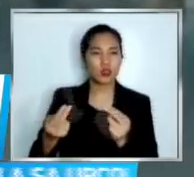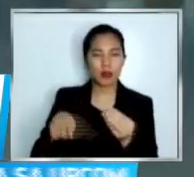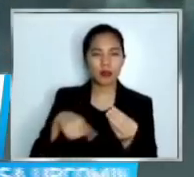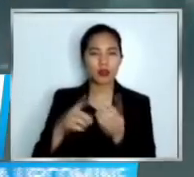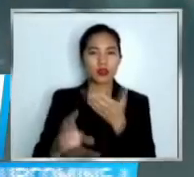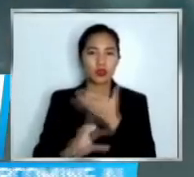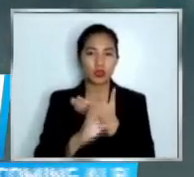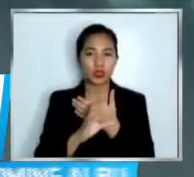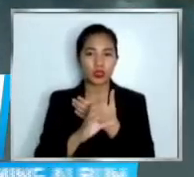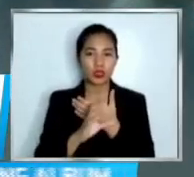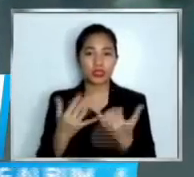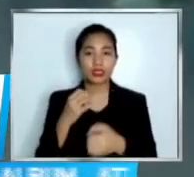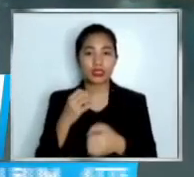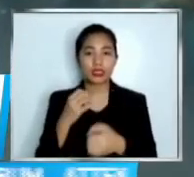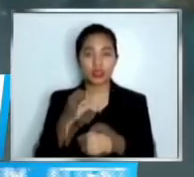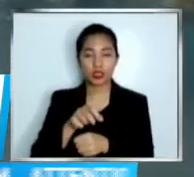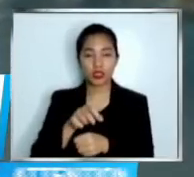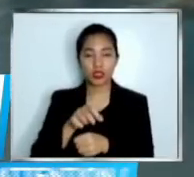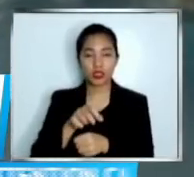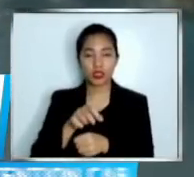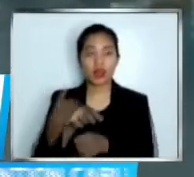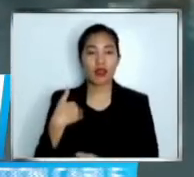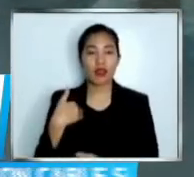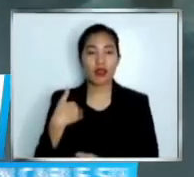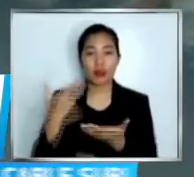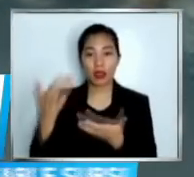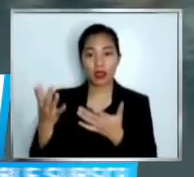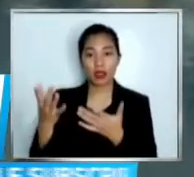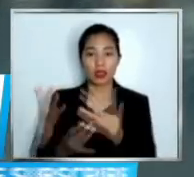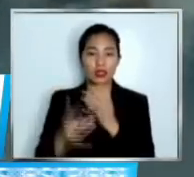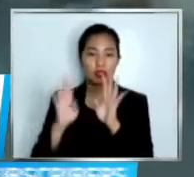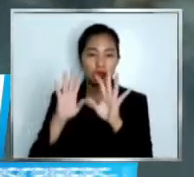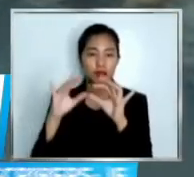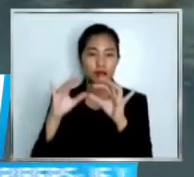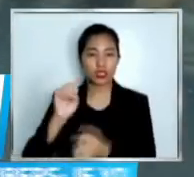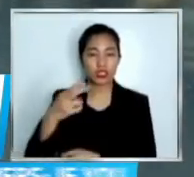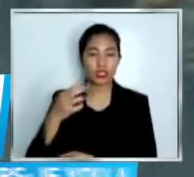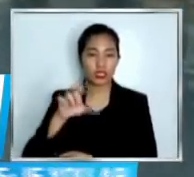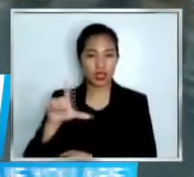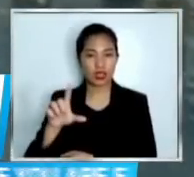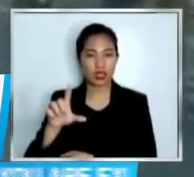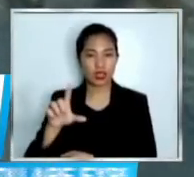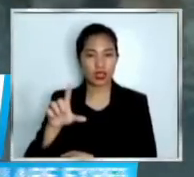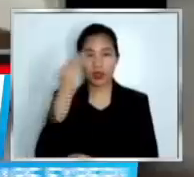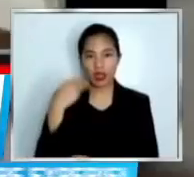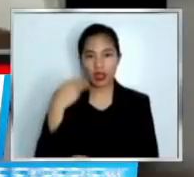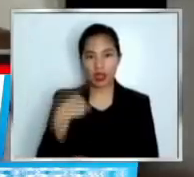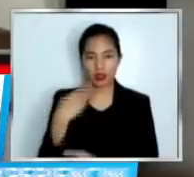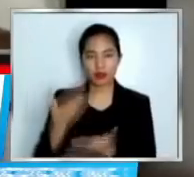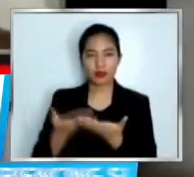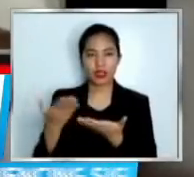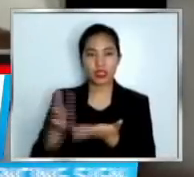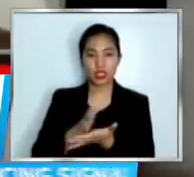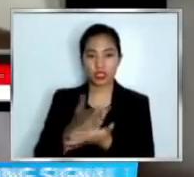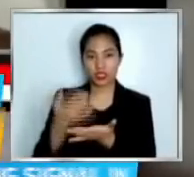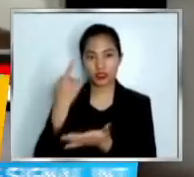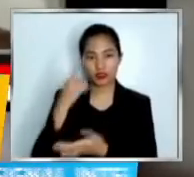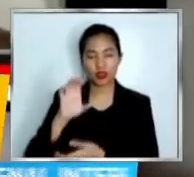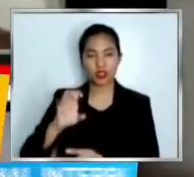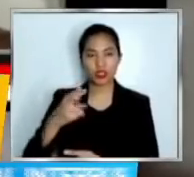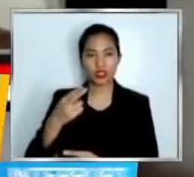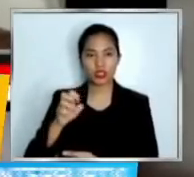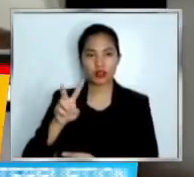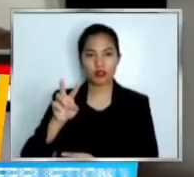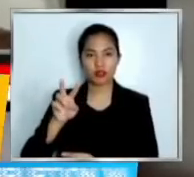Odena Corporation ang shares ng oil company na Shell. Marso naman ang mabili ang shares ng kumpanyang Chevron. Bakit hindi na lang tayo nag